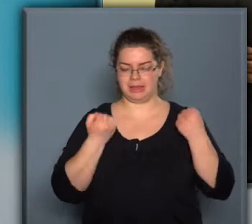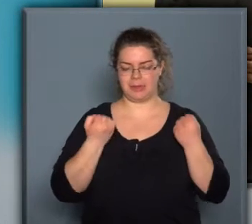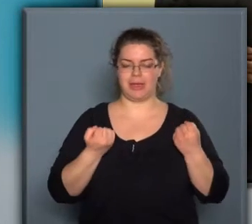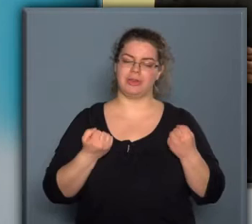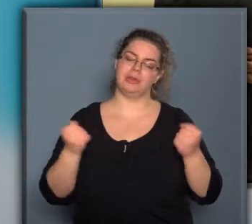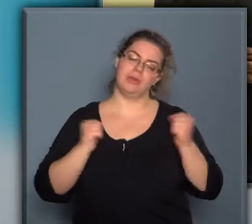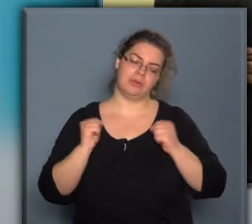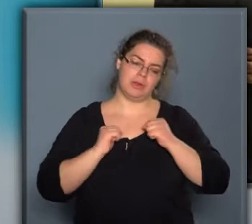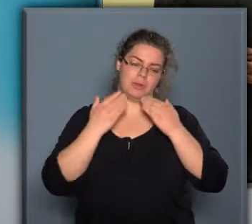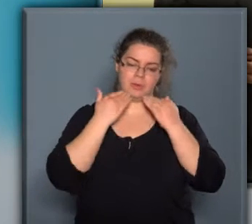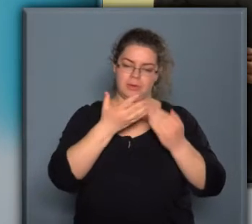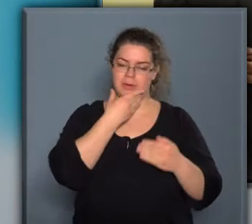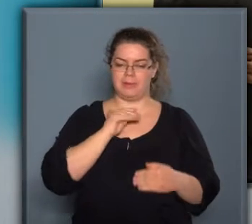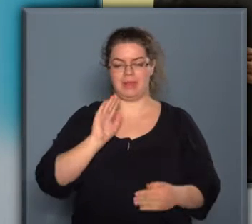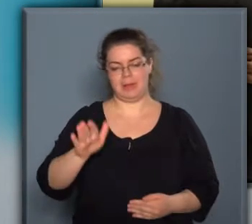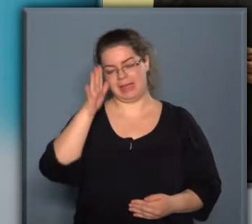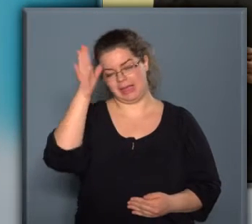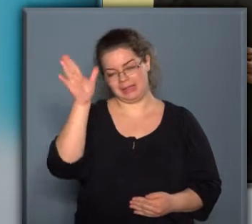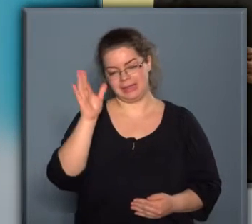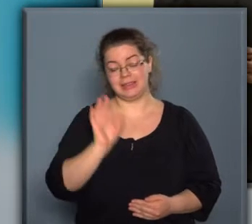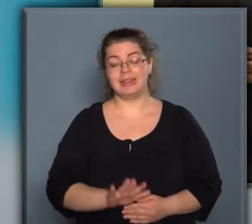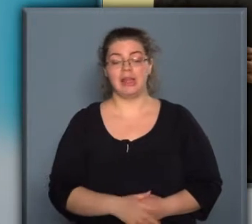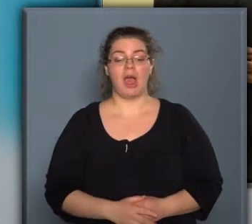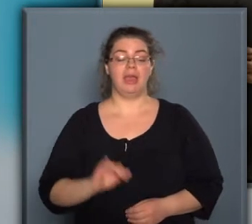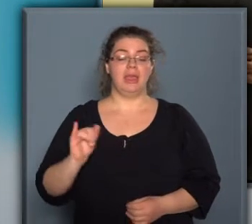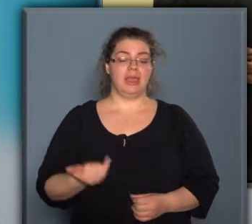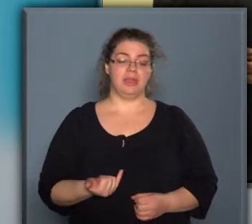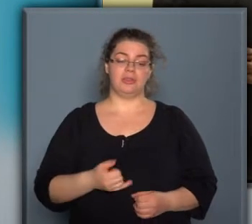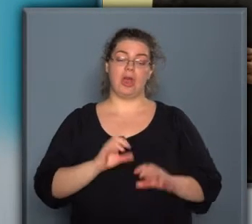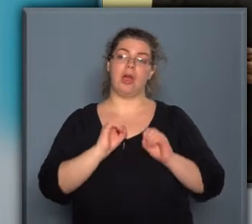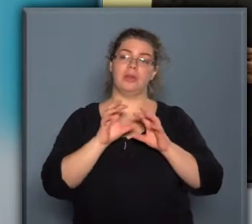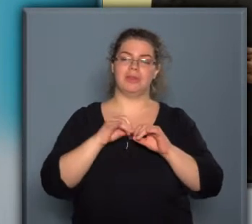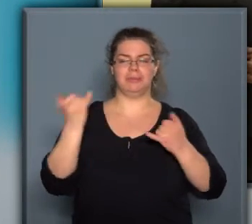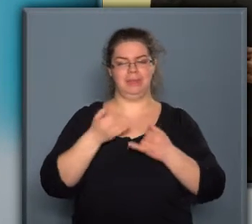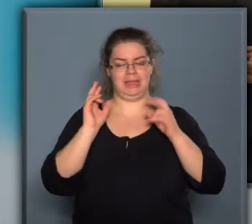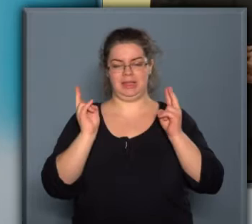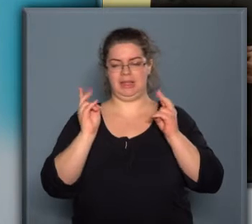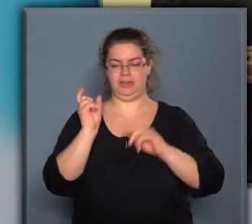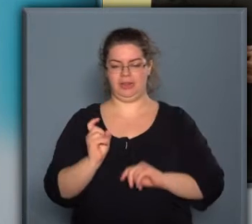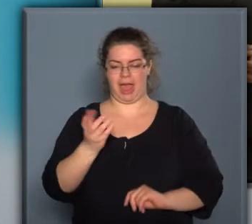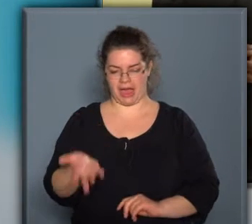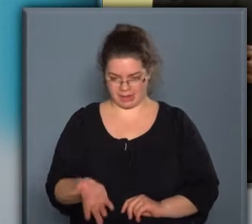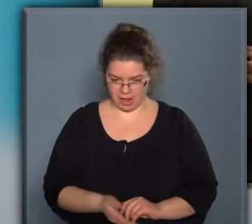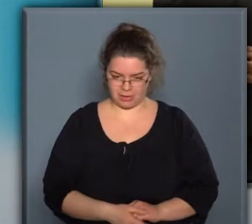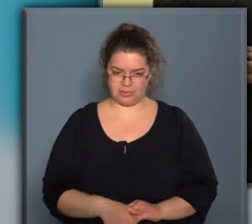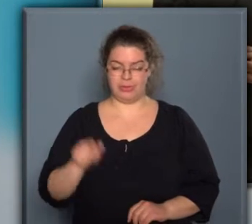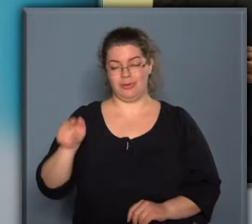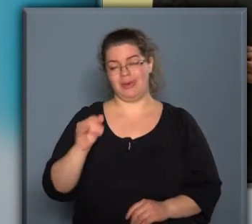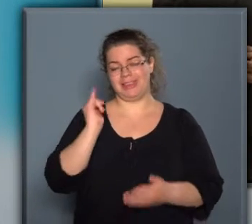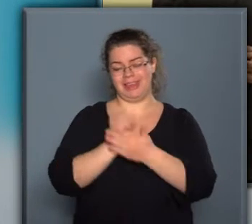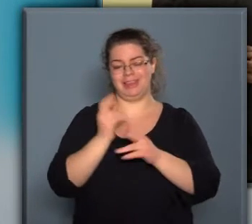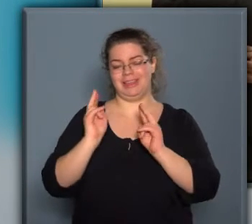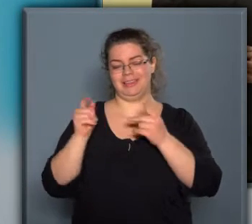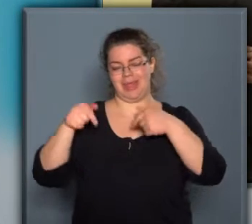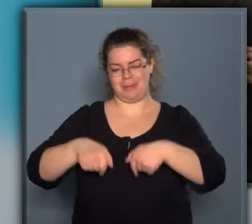jöhessen, úgyhogy nagyon szépen köszönöm neked, Krisztina. A könyvtárat én mindig kincstárnak tekintem, és ő egy igazi kincs ebben a